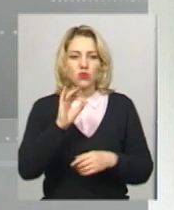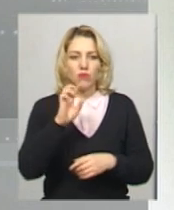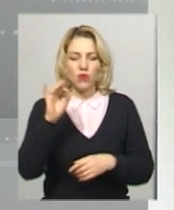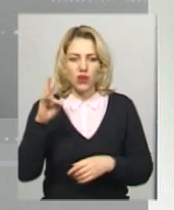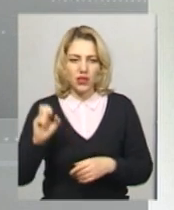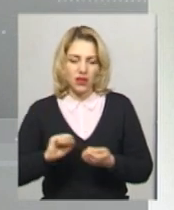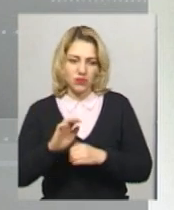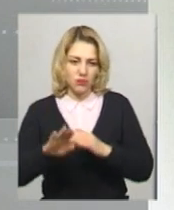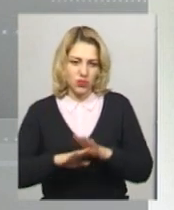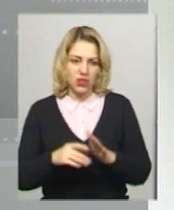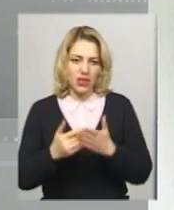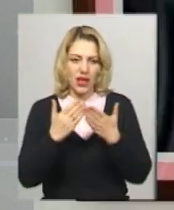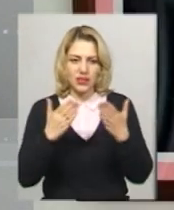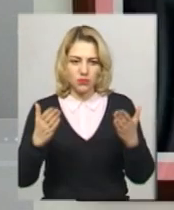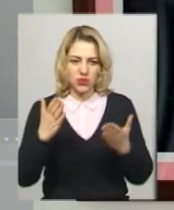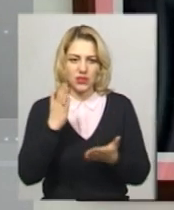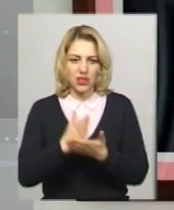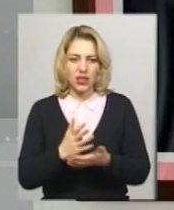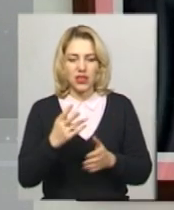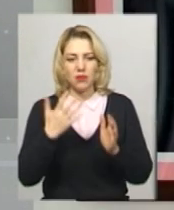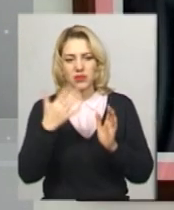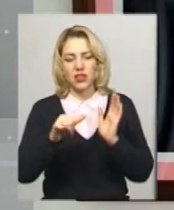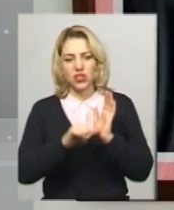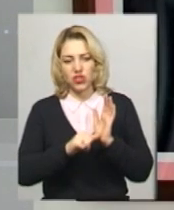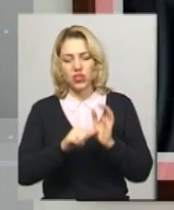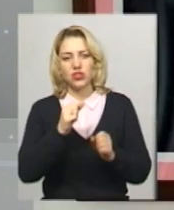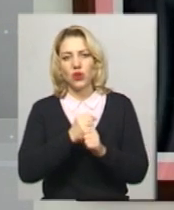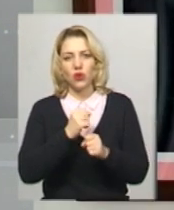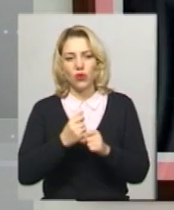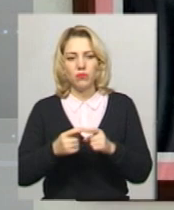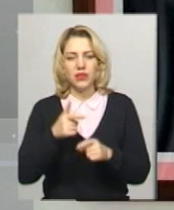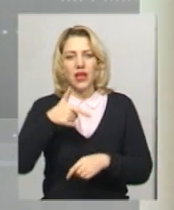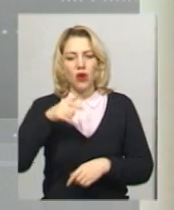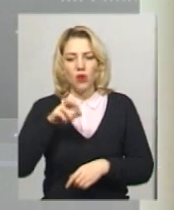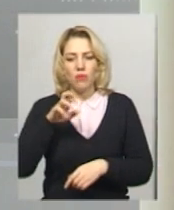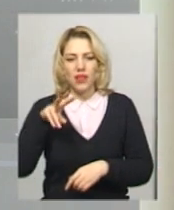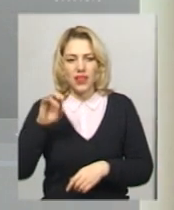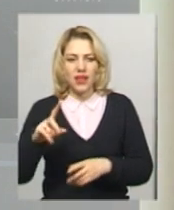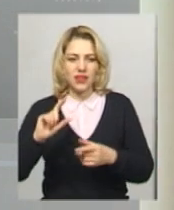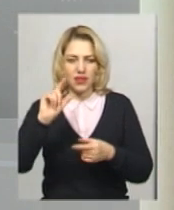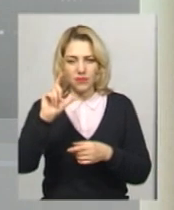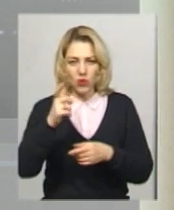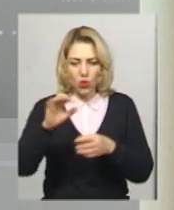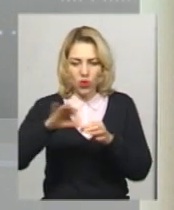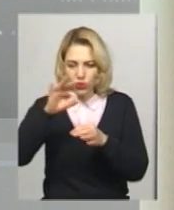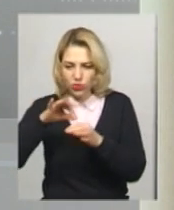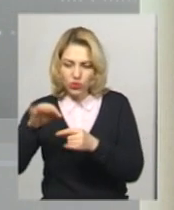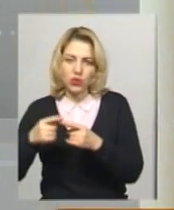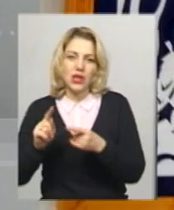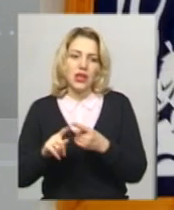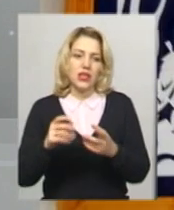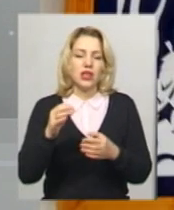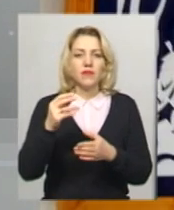Експозиція містить 56 робіт. Це гобелени, виконані в техніці вибування голкою. Витинанки, штукатурний